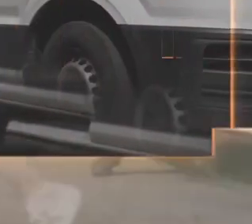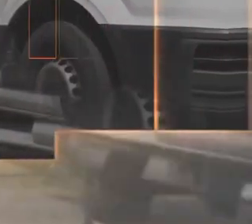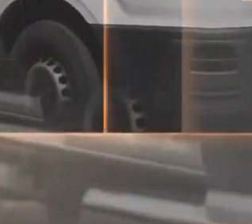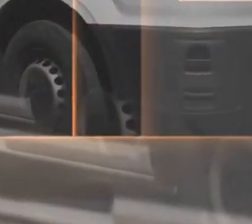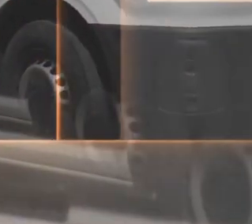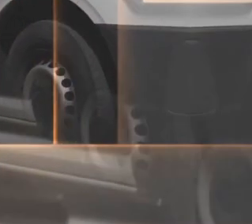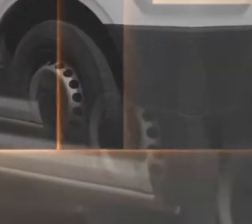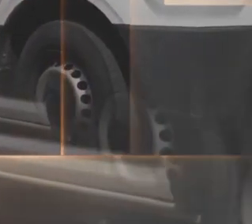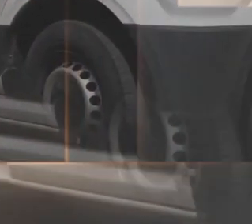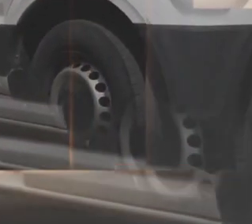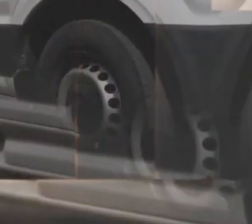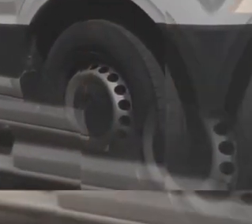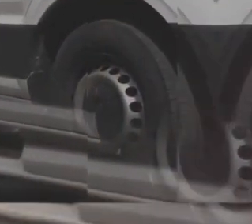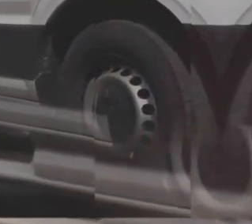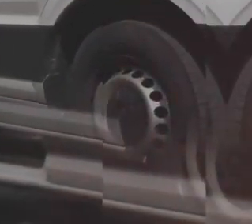Muzyka